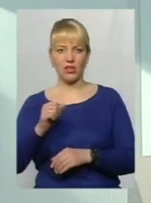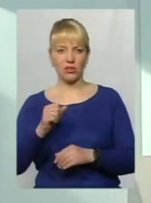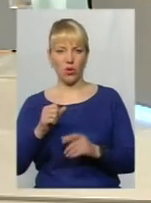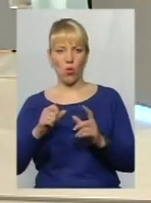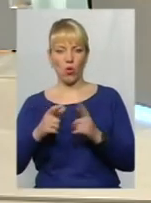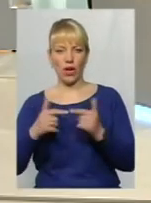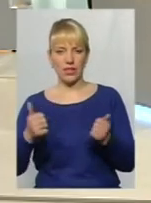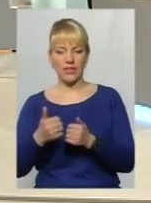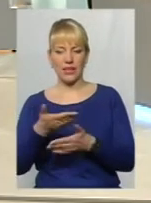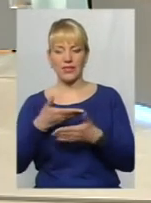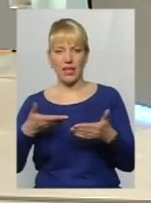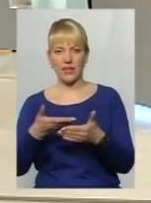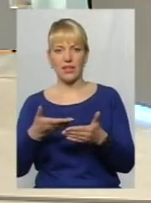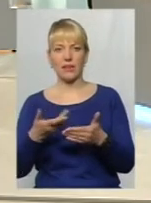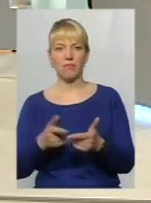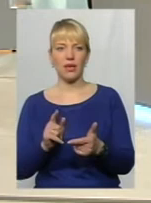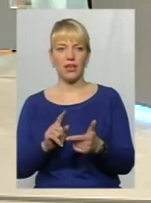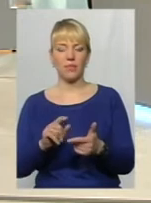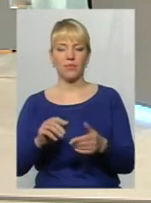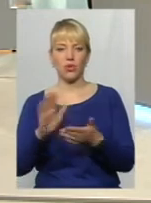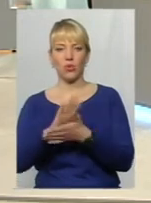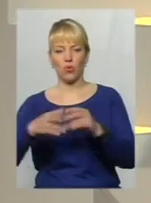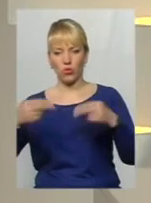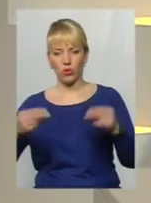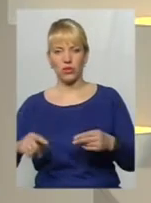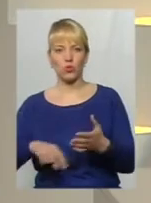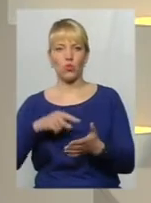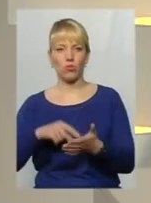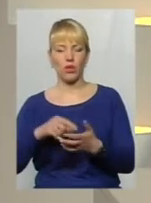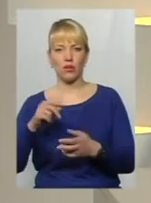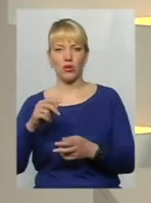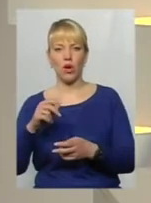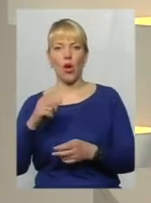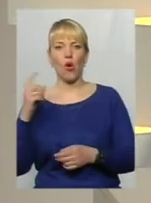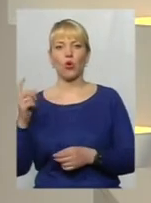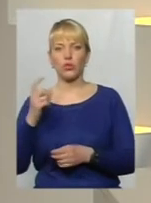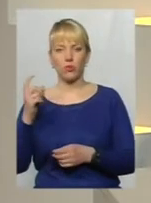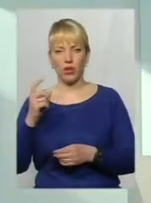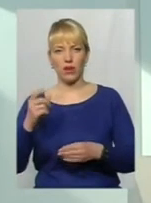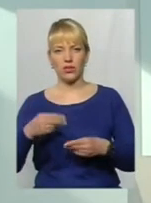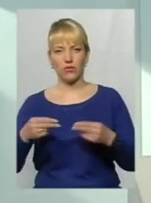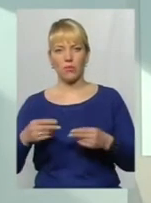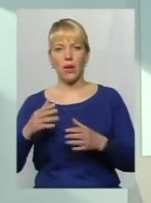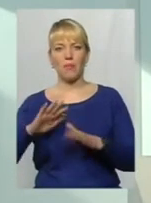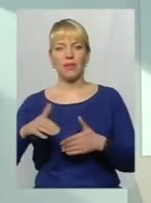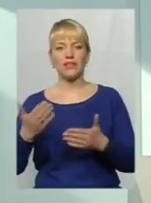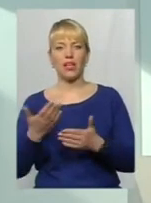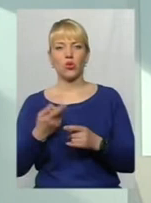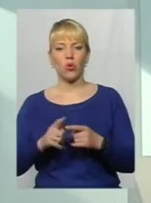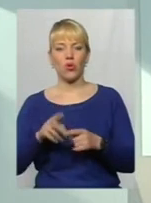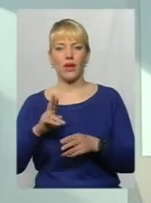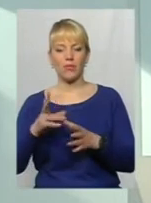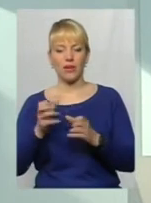укладаємо угоду з управління житлово-комунального господарства. Після того, як управління житлово-комунального